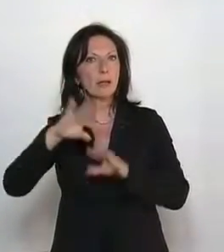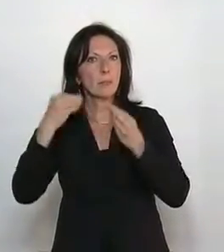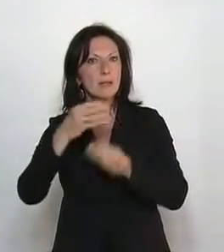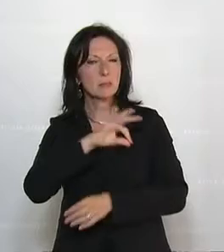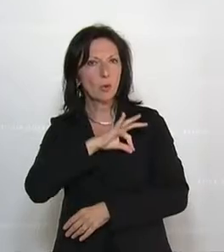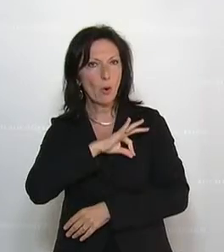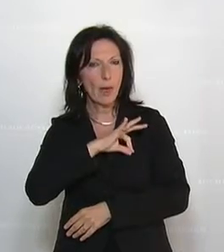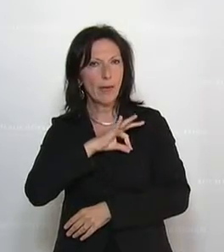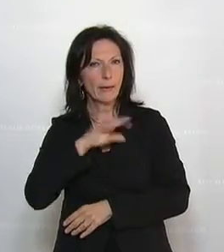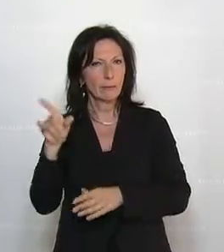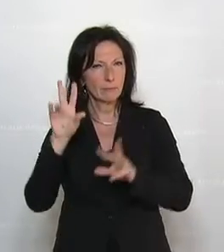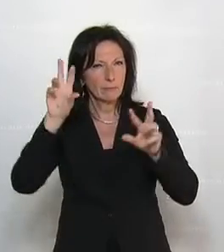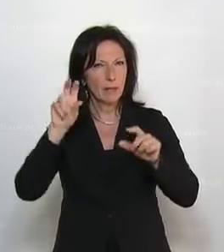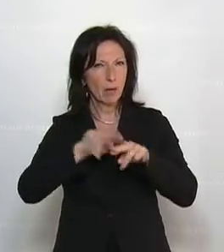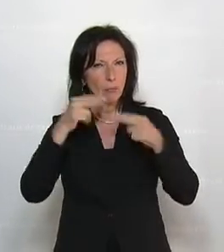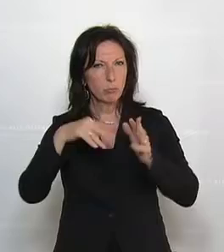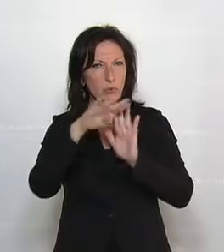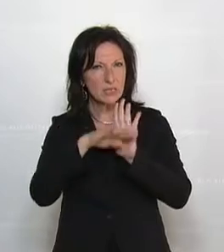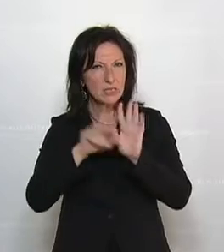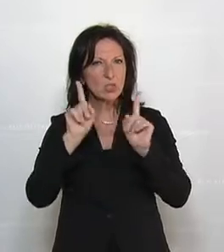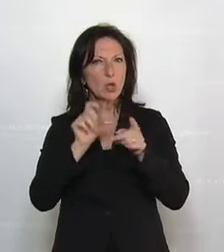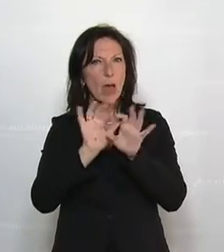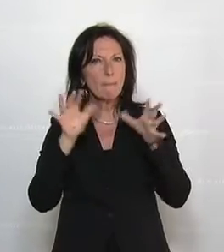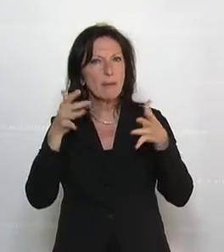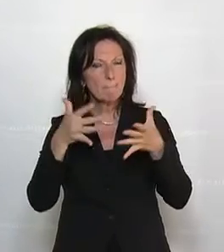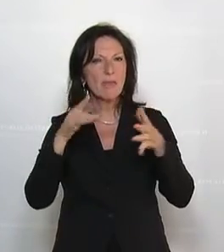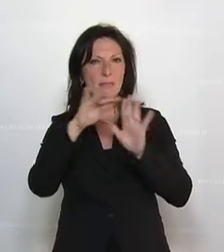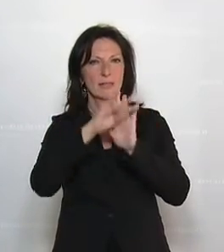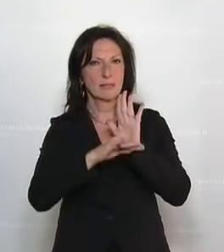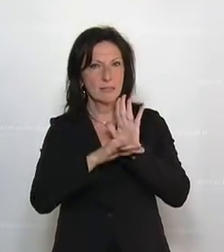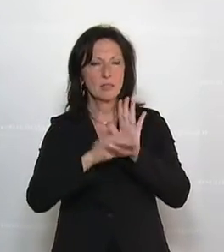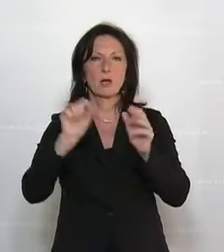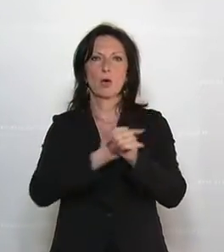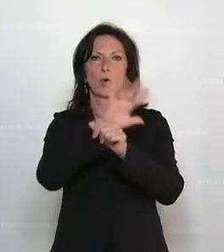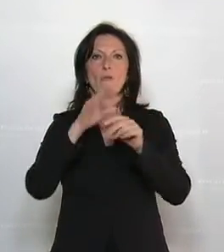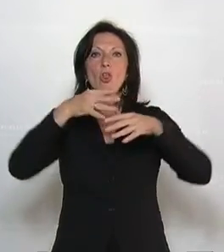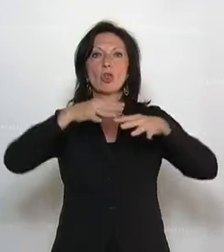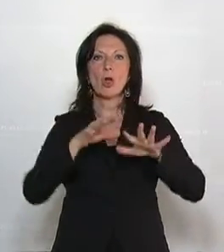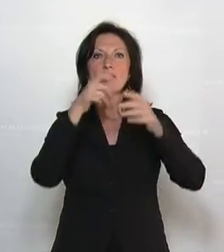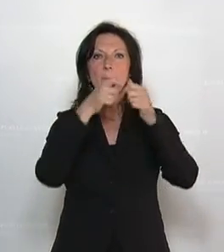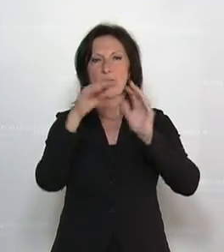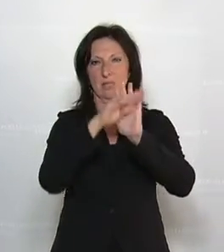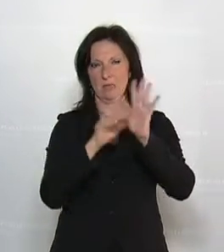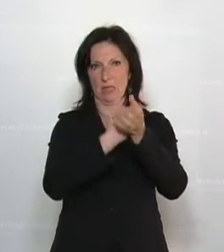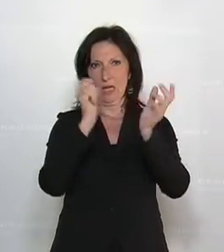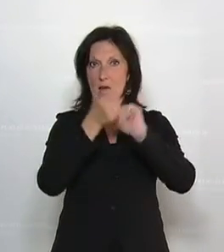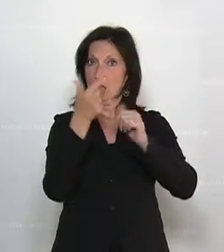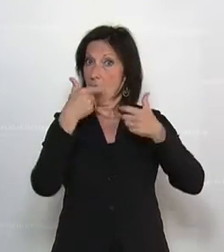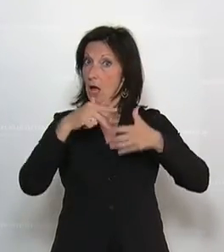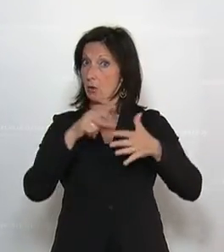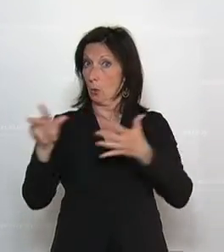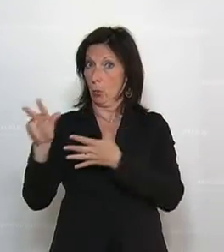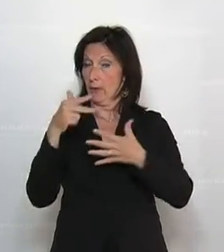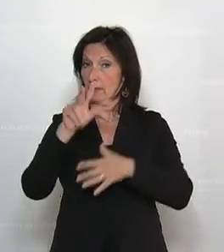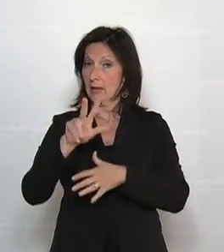Kollegen betreffenden des Bundesgesetzes, mit dem das Epidemiegesetz und das Covid-19-Maßnahmegesetz geändert werden, in 813 der